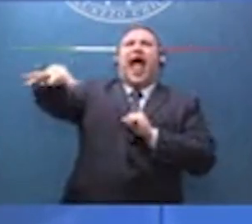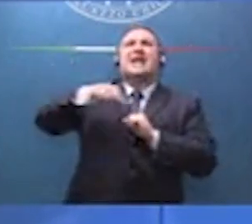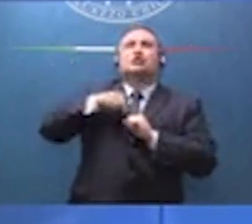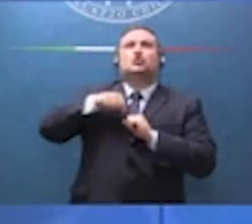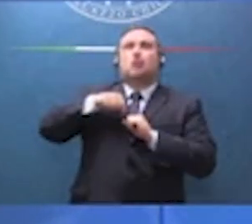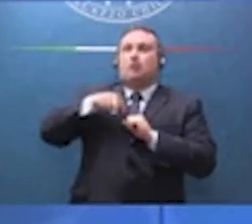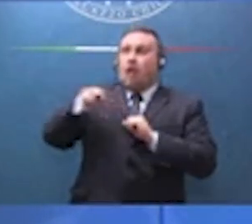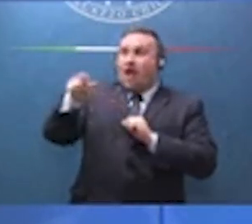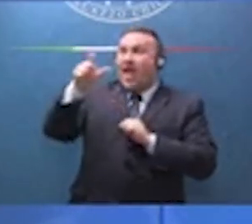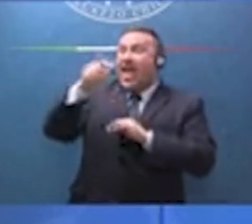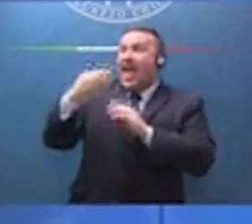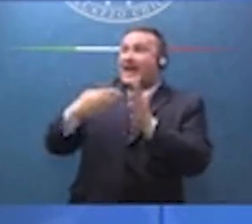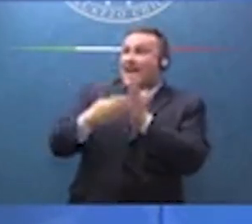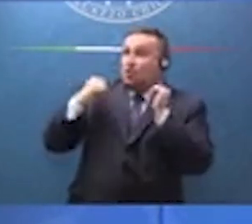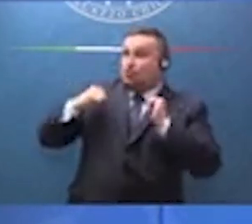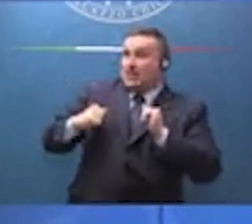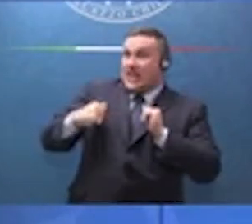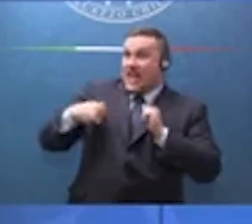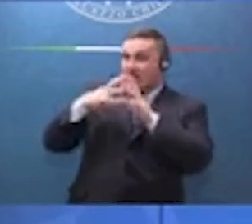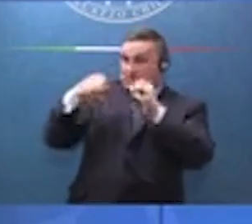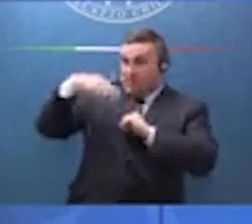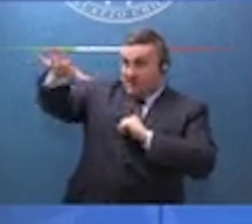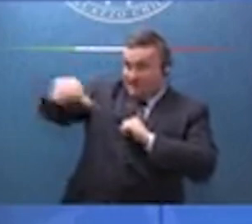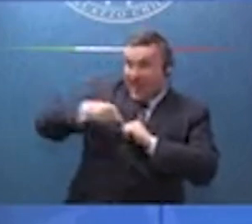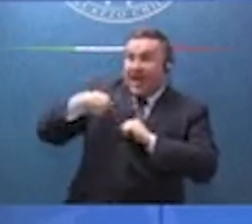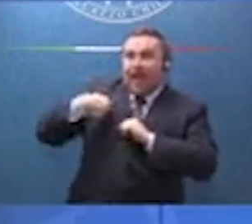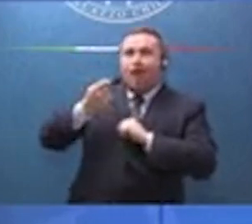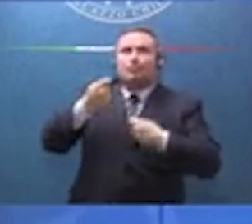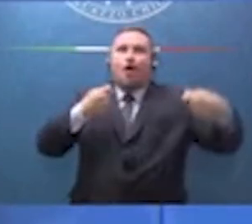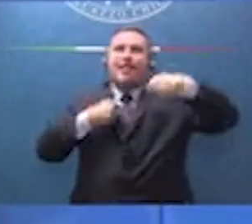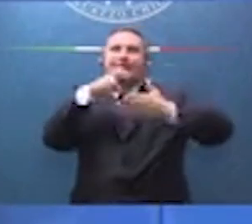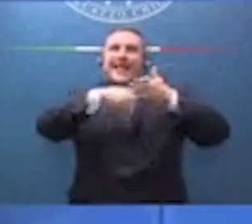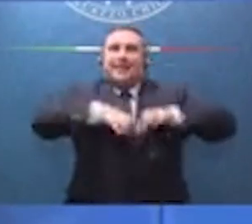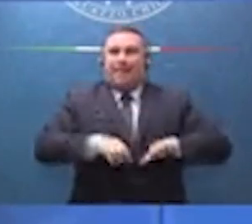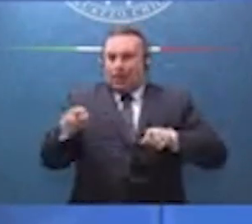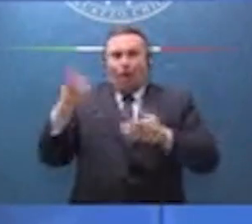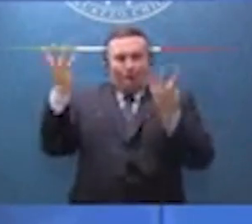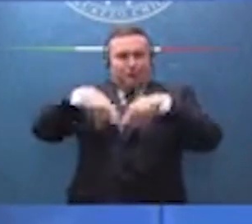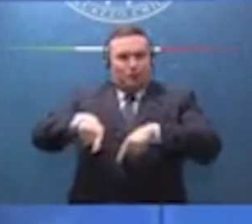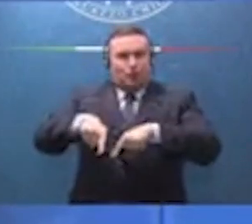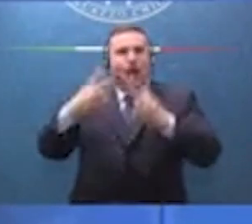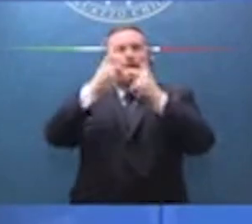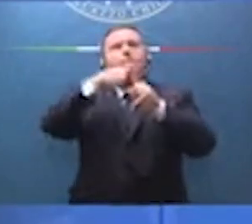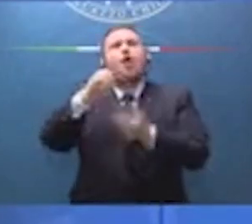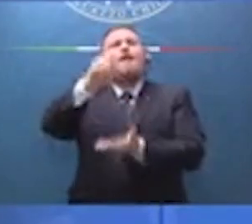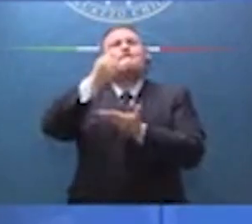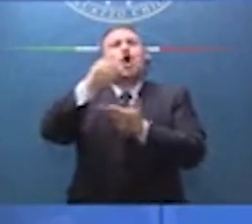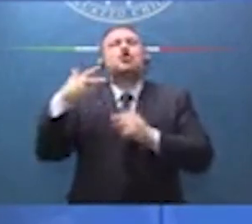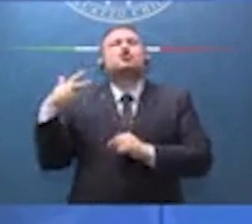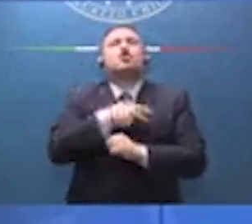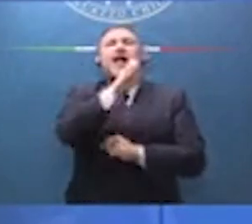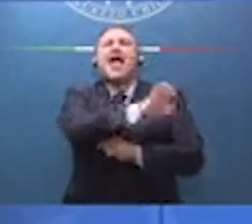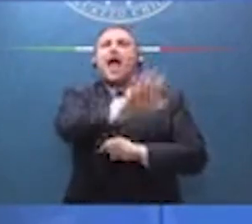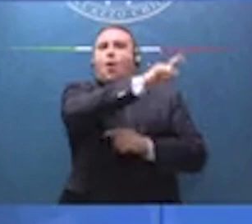una misura in questo senso. Ma abbiamo raccontato ad esempio come il Fondo Sociale Europeo possa intervenire in maniera molto seria per